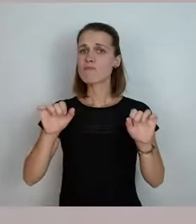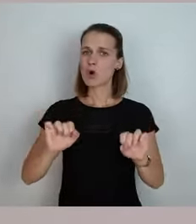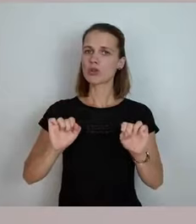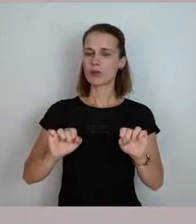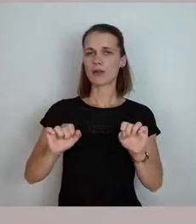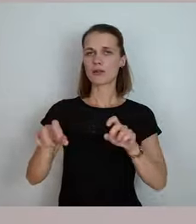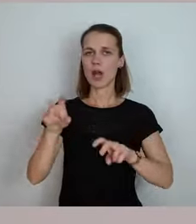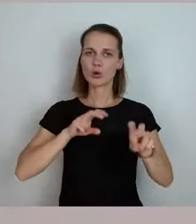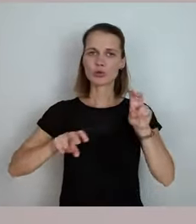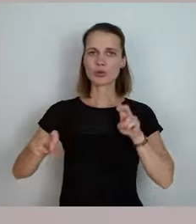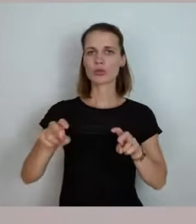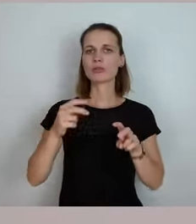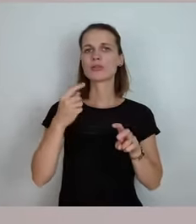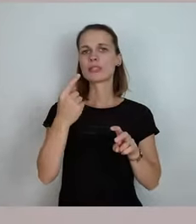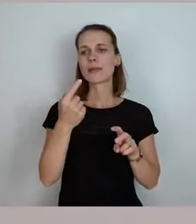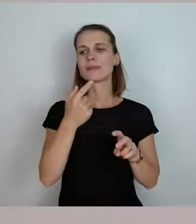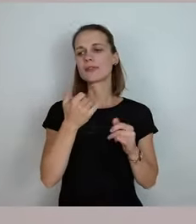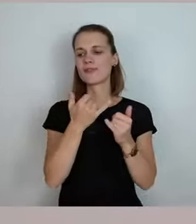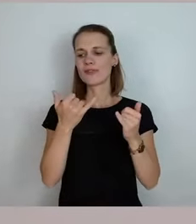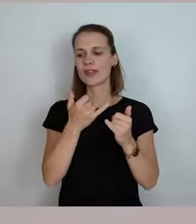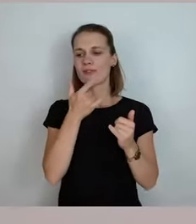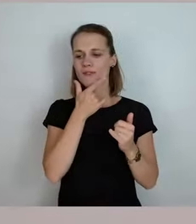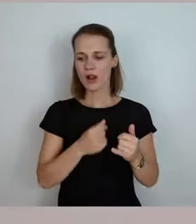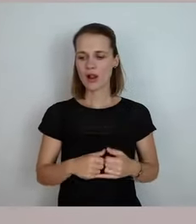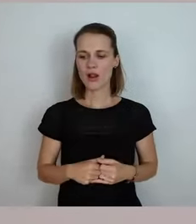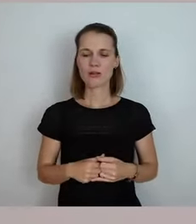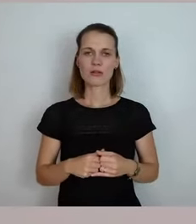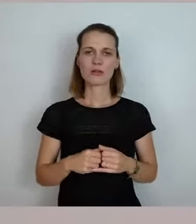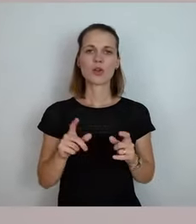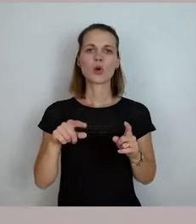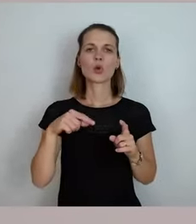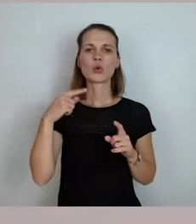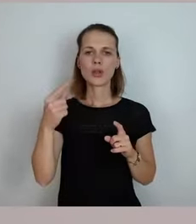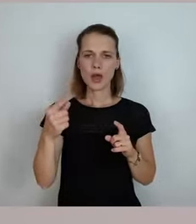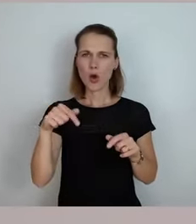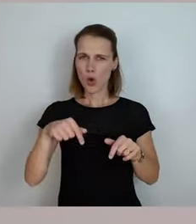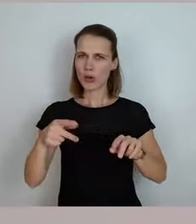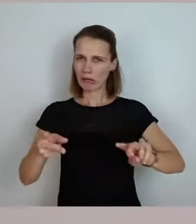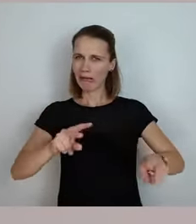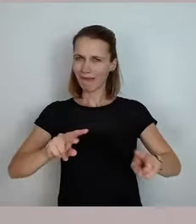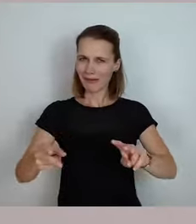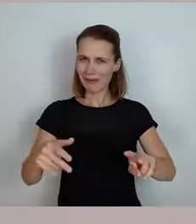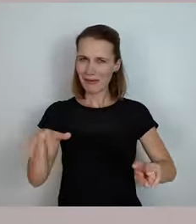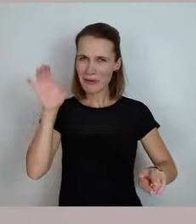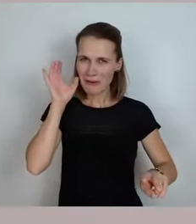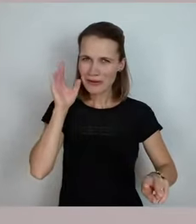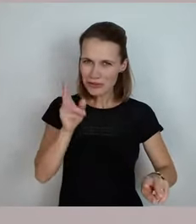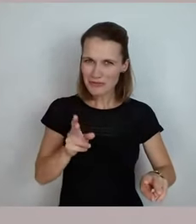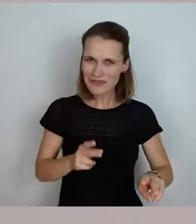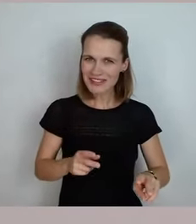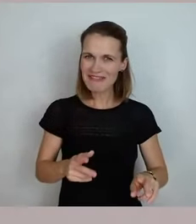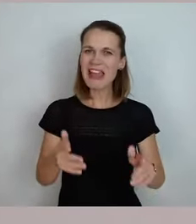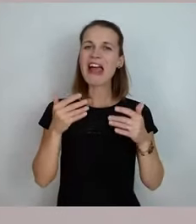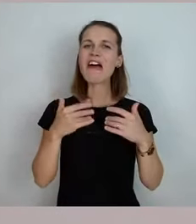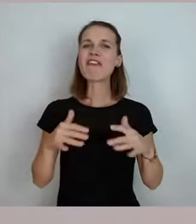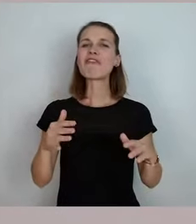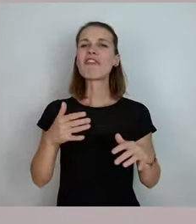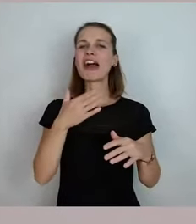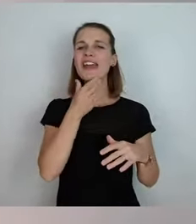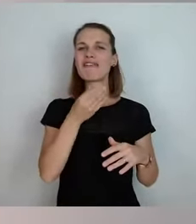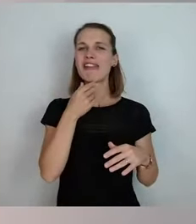es bestimmen. Danach gibt es noch was zum Grillen, habe ich gehört, die Freiwillige Feuerwehr. Das ist ein feiner Zug, gibt es auch nicht überall.